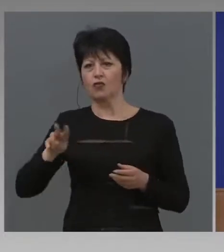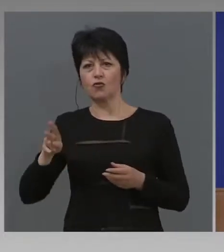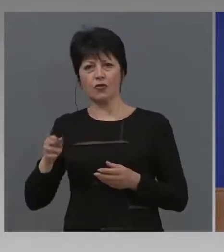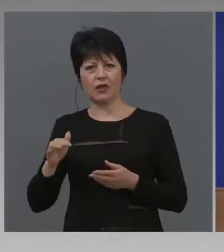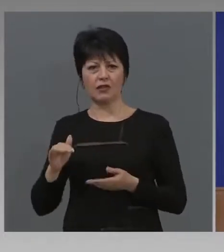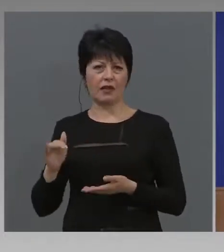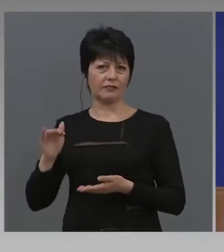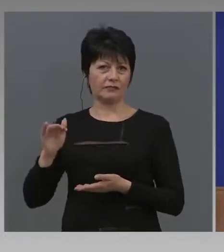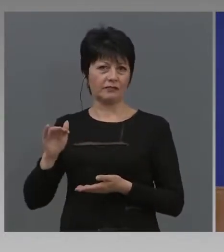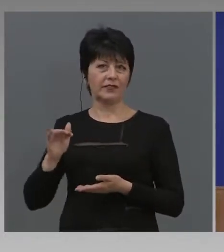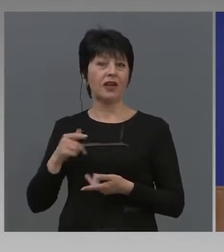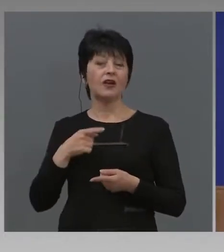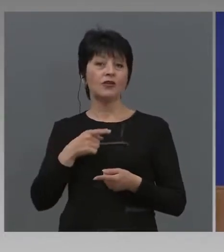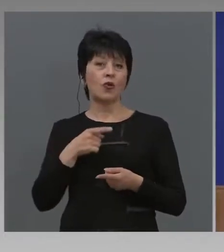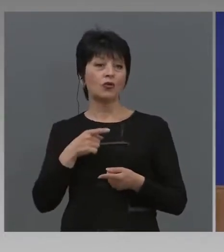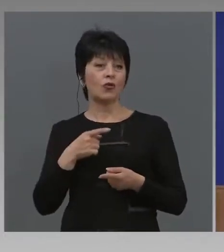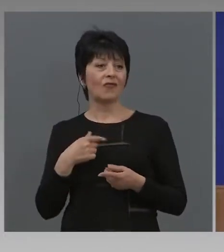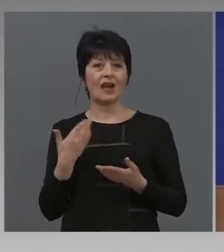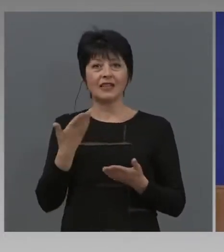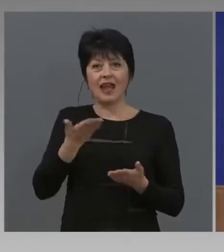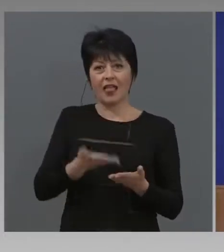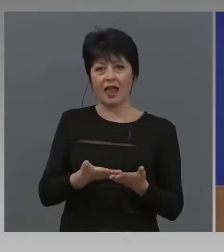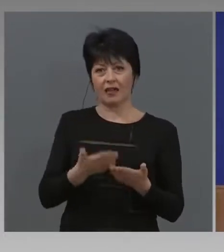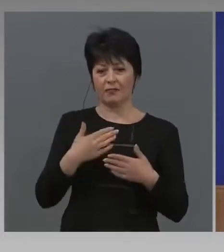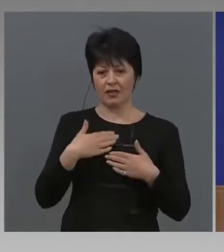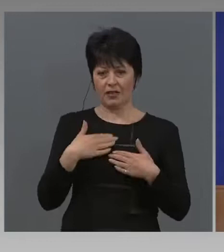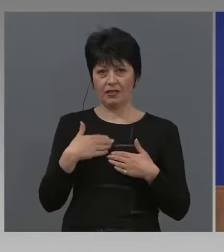означава, че всеки залага своята економика.